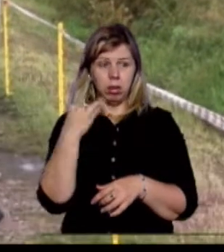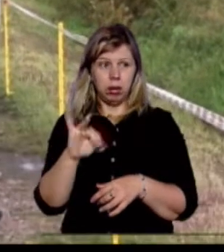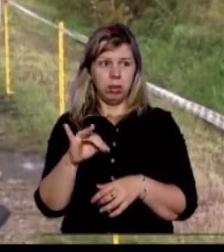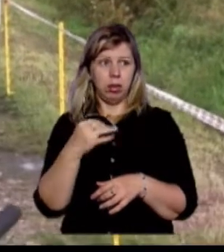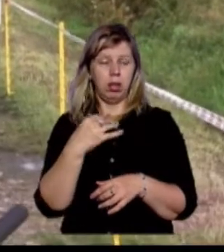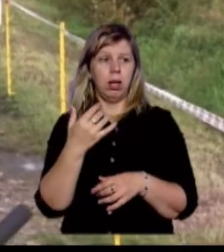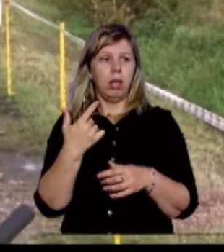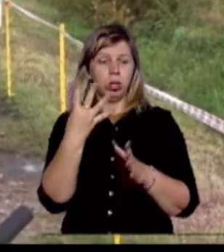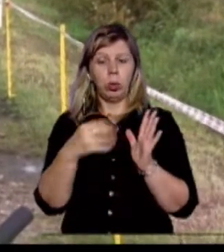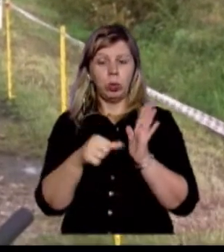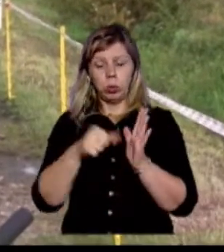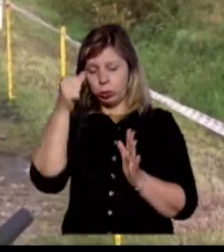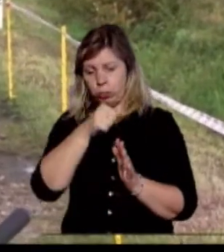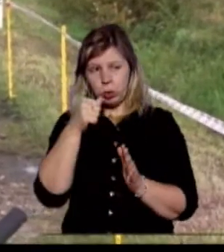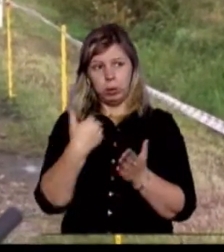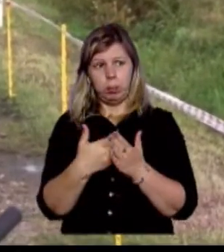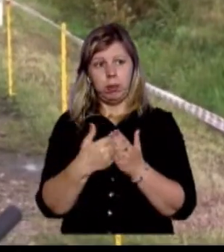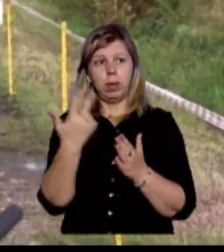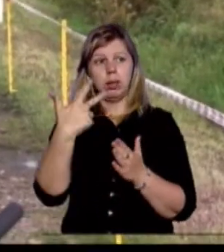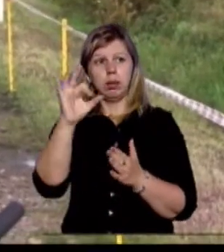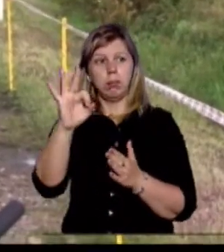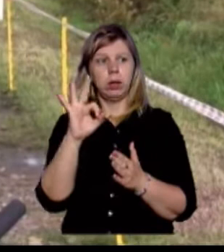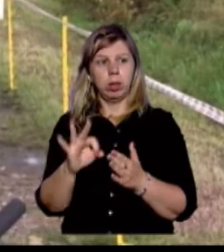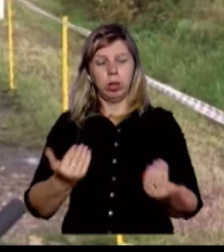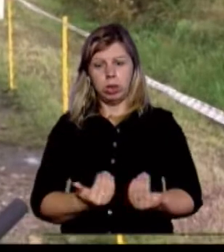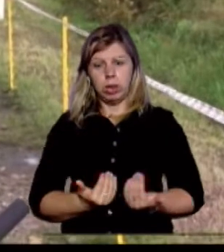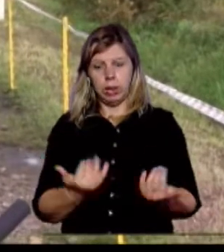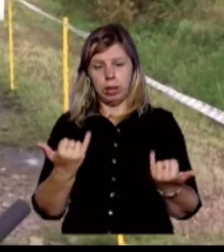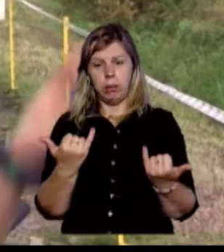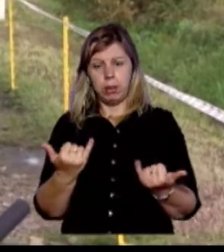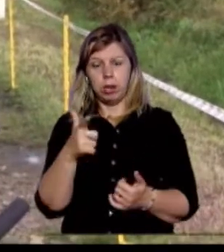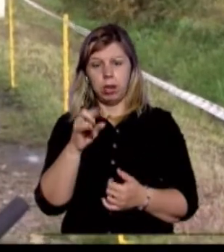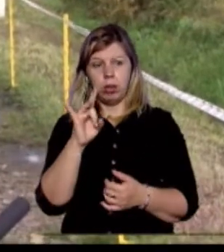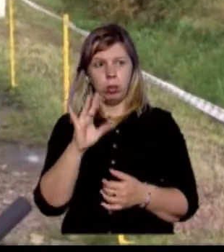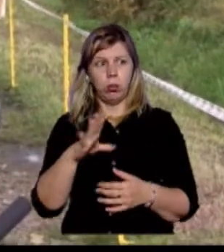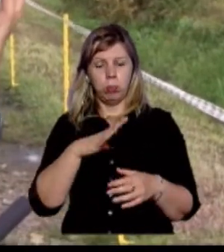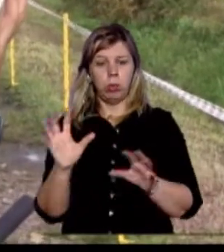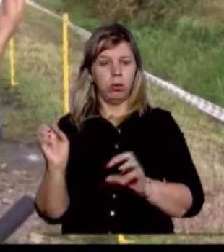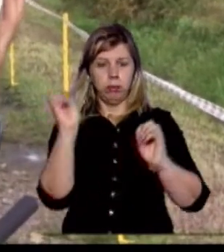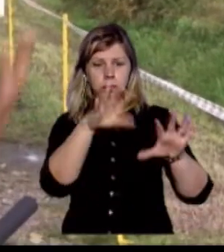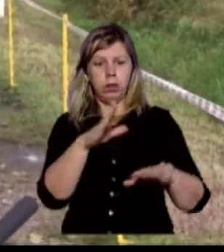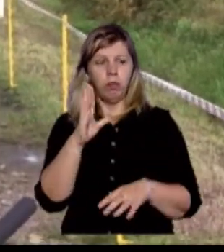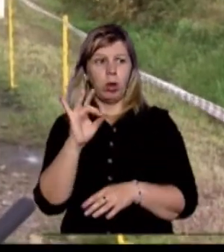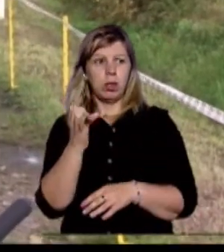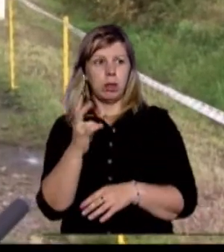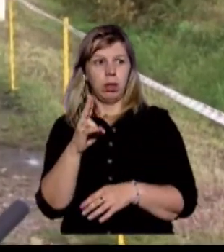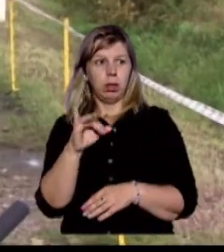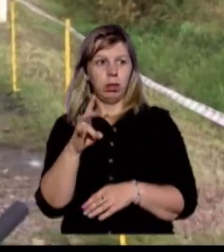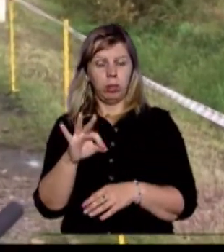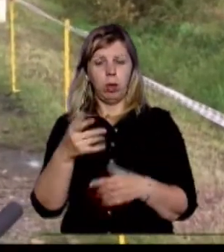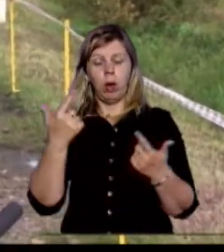Мертюки, і в 46-му році приблизно 30% жителів теперішніх Мертюк, вони були переселені з Волосатого. От,